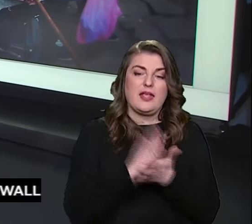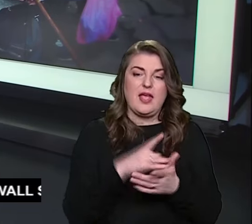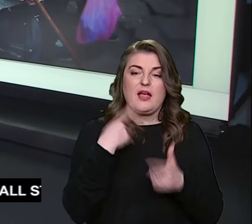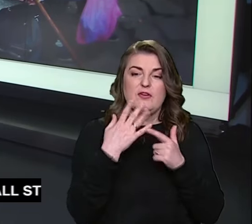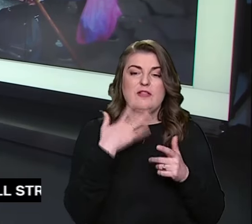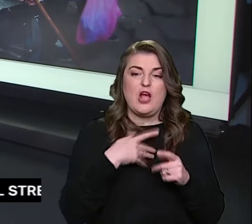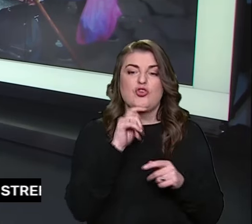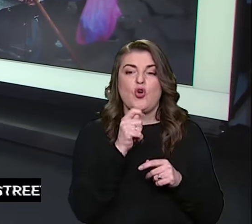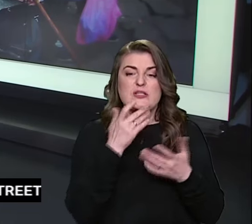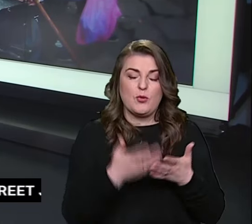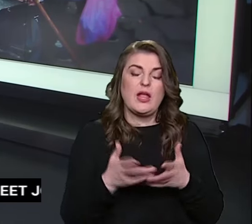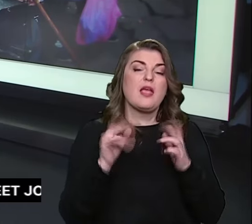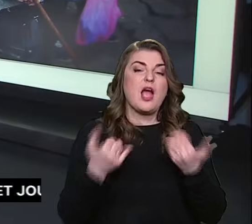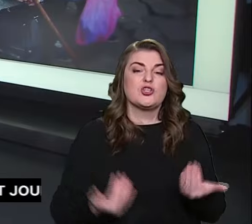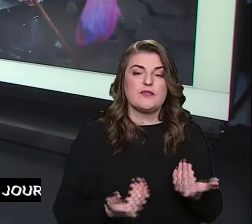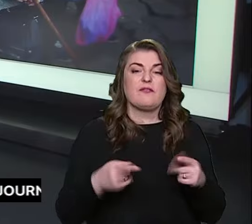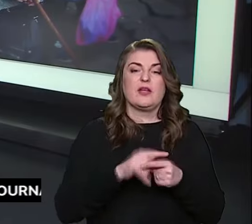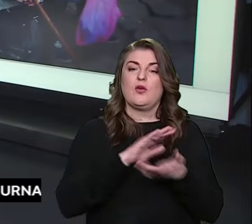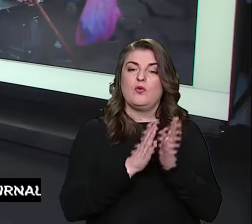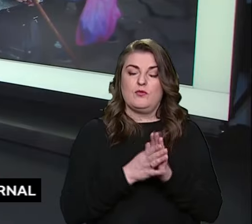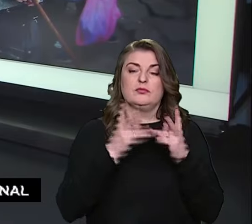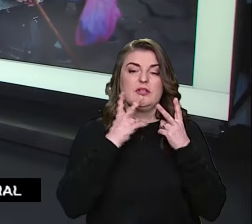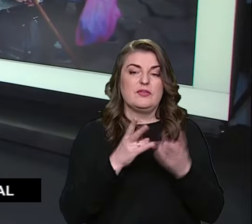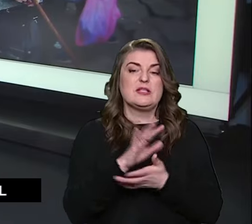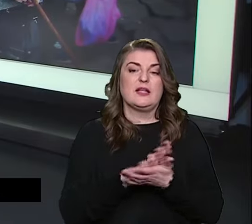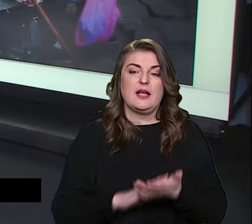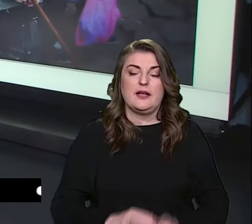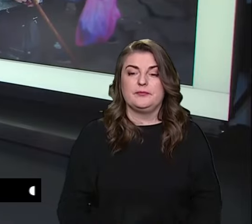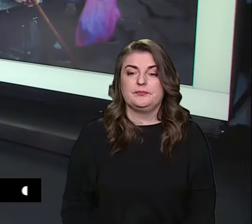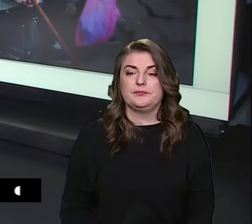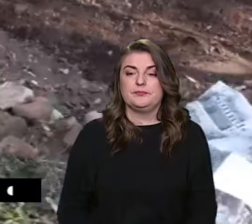кажуть наші кореспонденти. Як живеться в таких умовах? Дивіться далі.